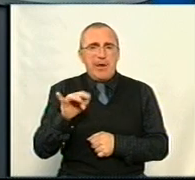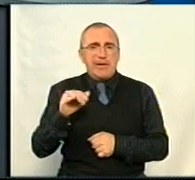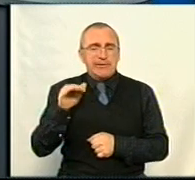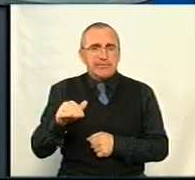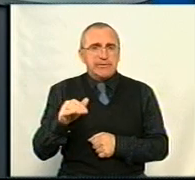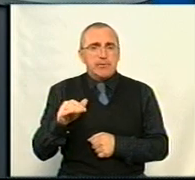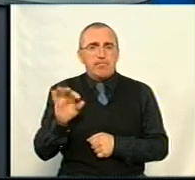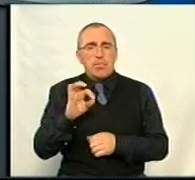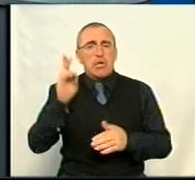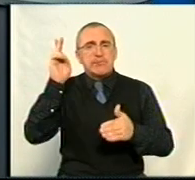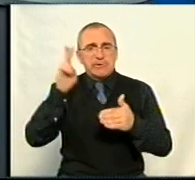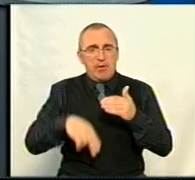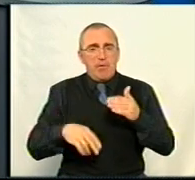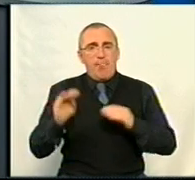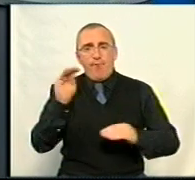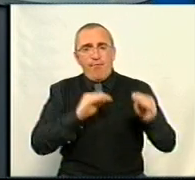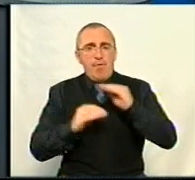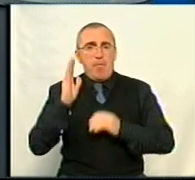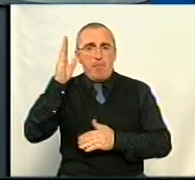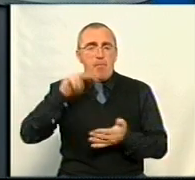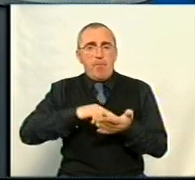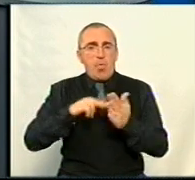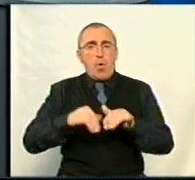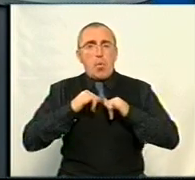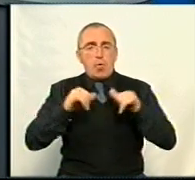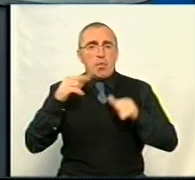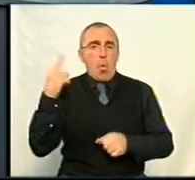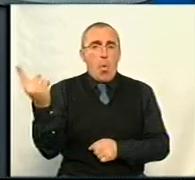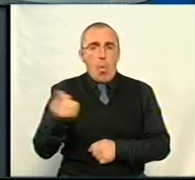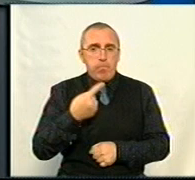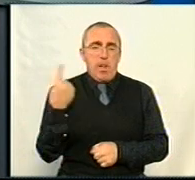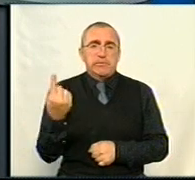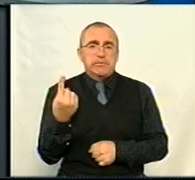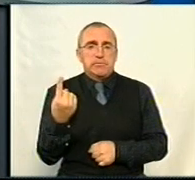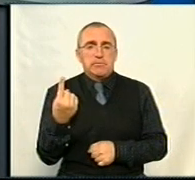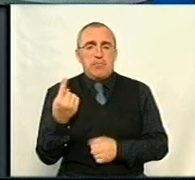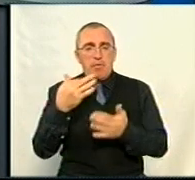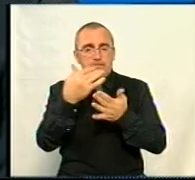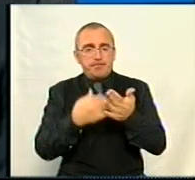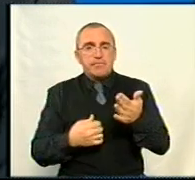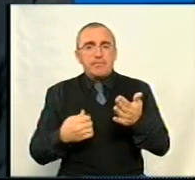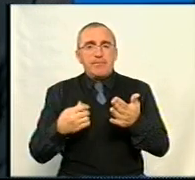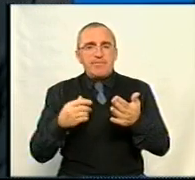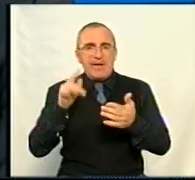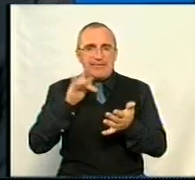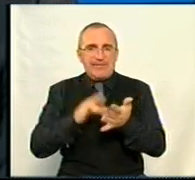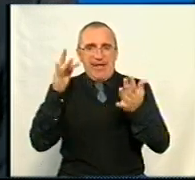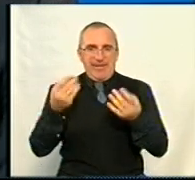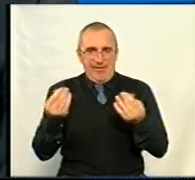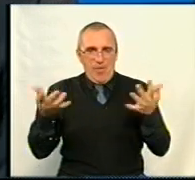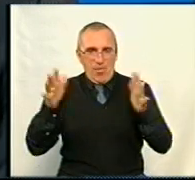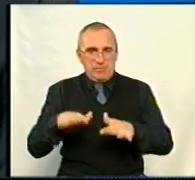щодо завершення формування перспективного плану розвитку області в контексті децентралізації влади, а